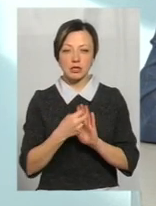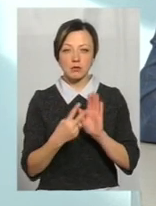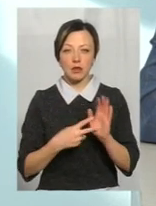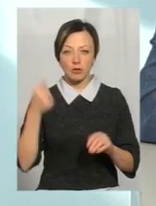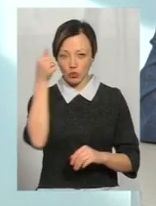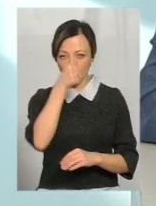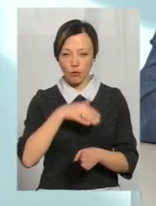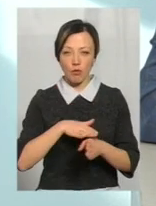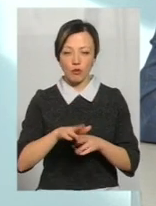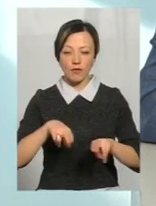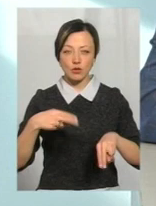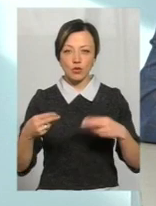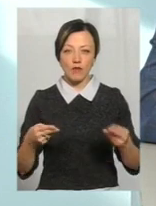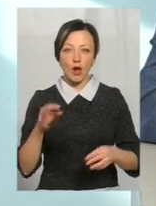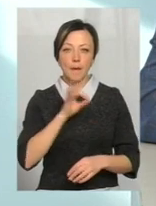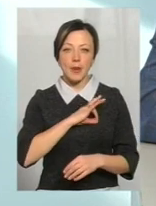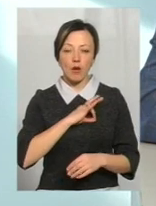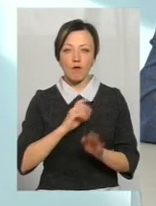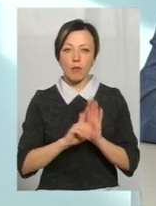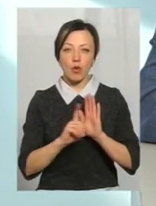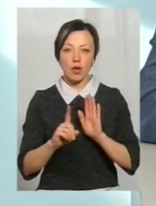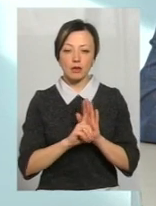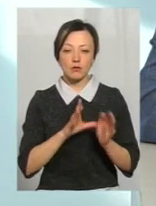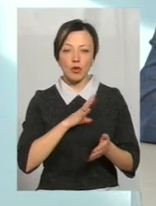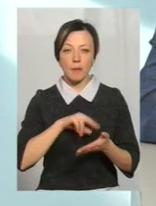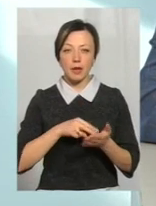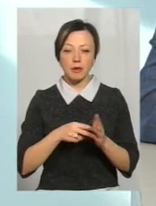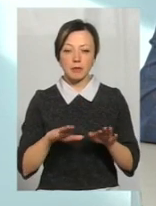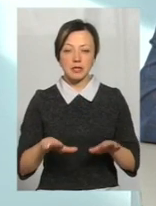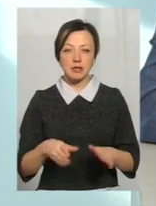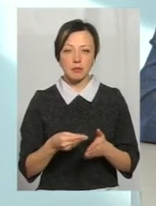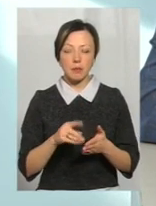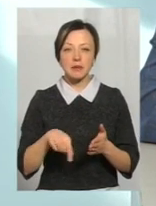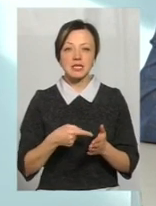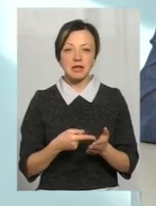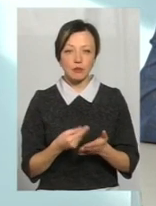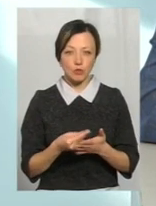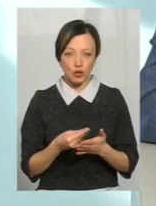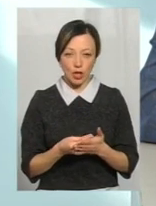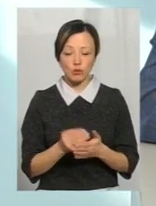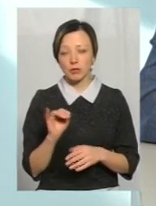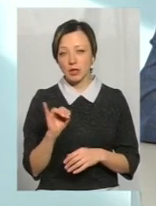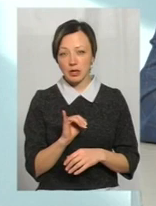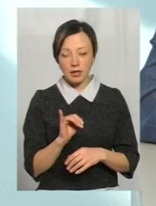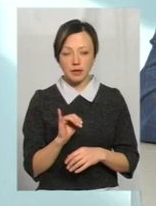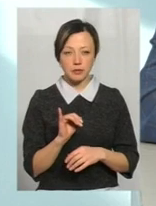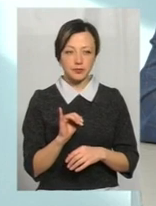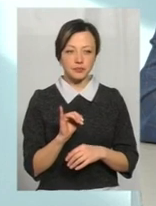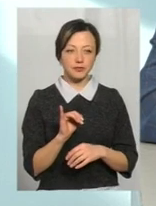повністю відшкодування пільгового приїзду було передбачено міським бюджетом. І так